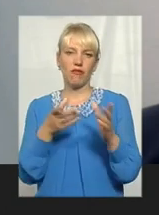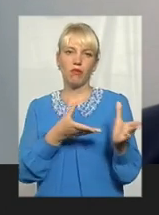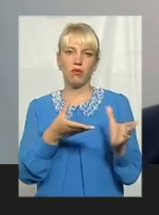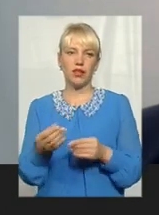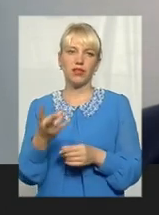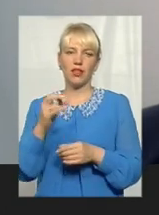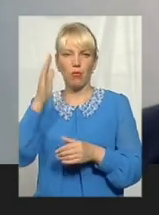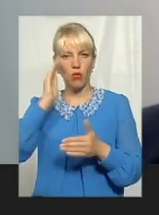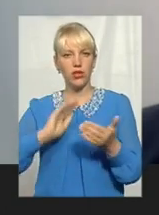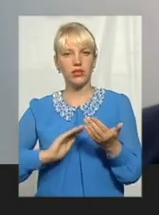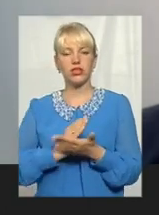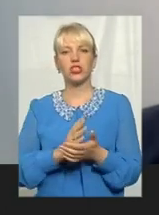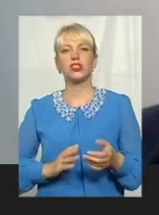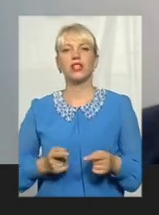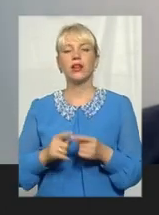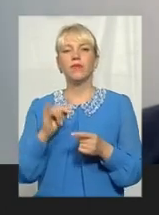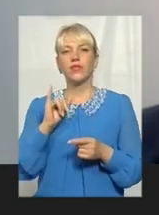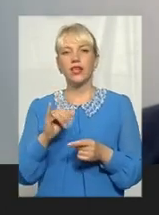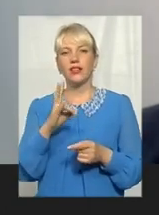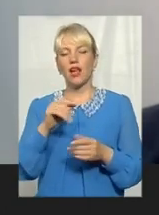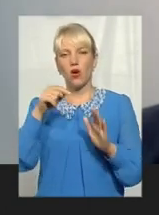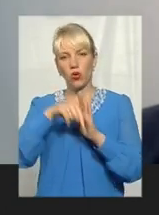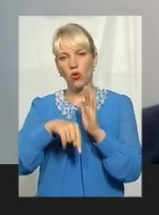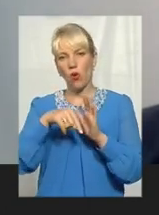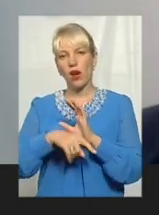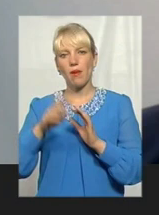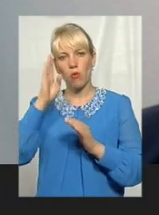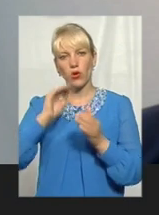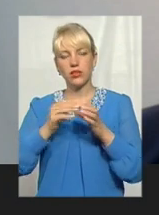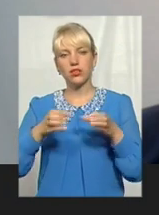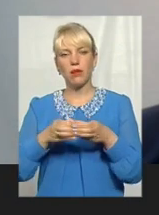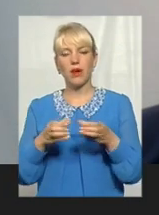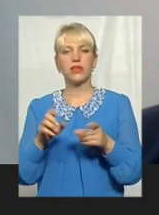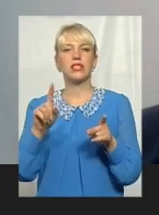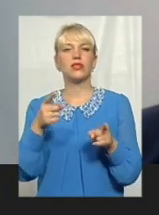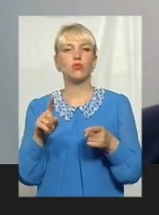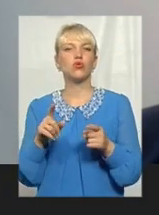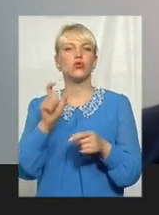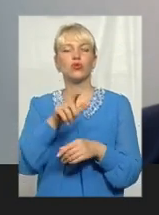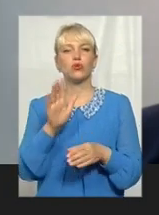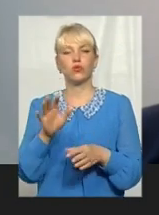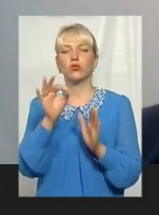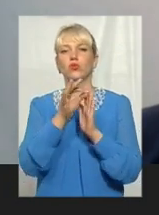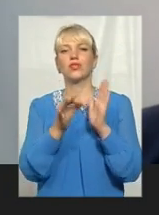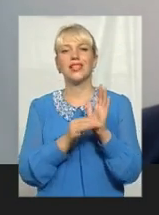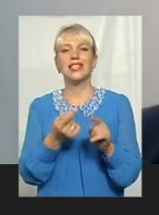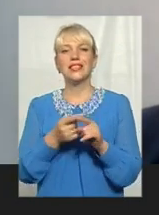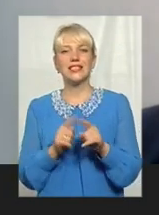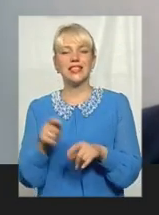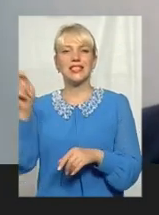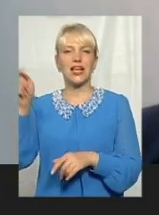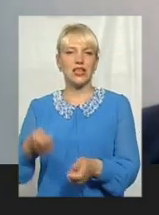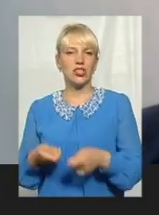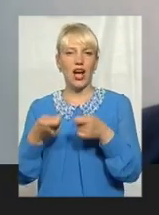політичний ландшафт і на роль партій, тому що люди будуть оцінювати цих заїжджих гастролерів